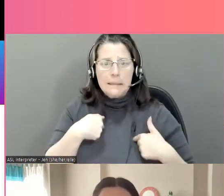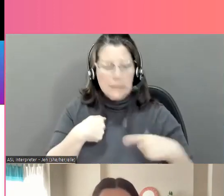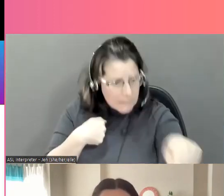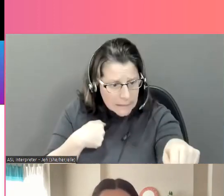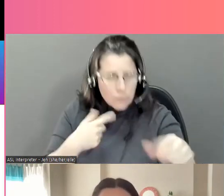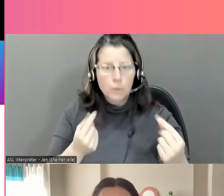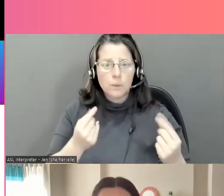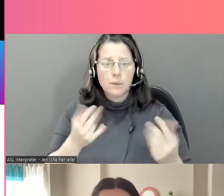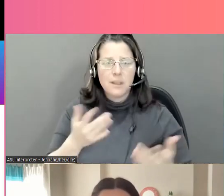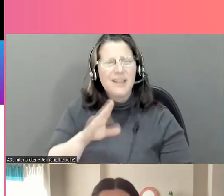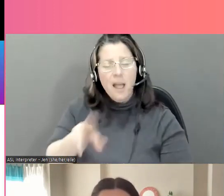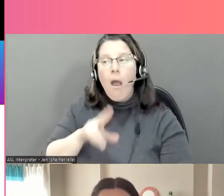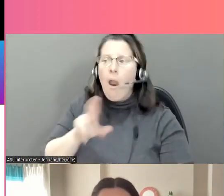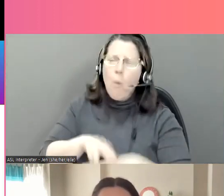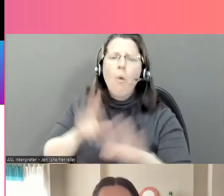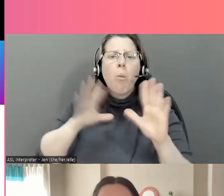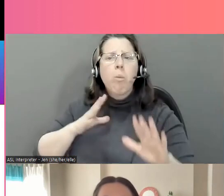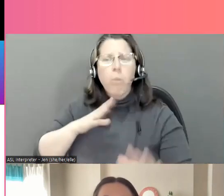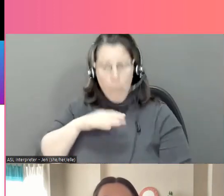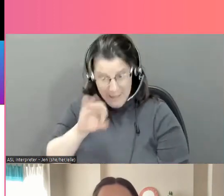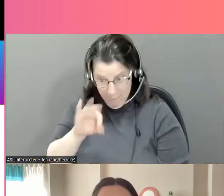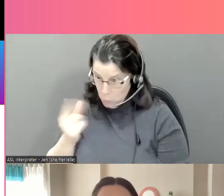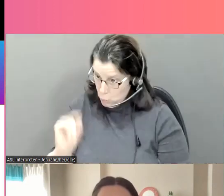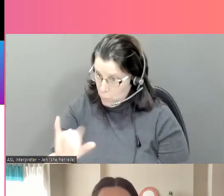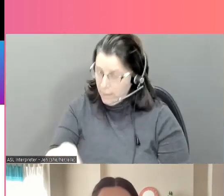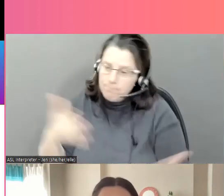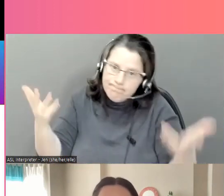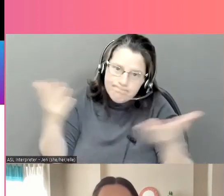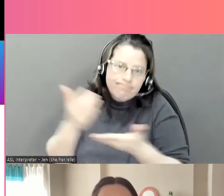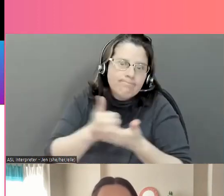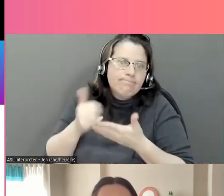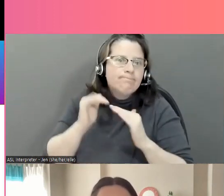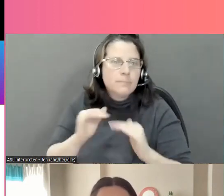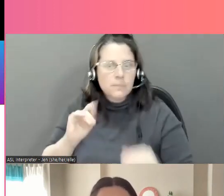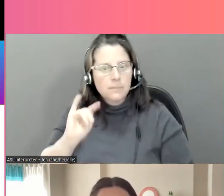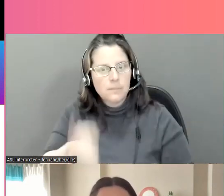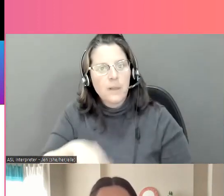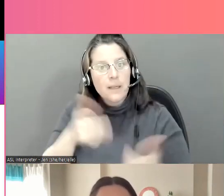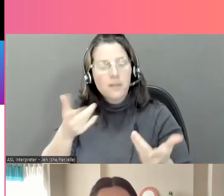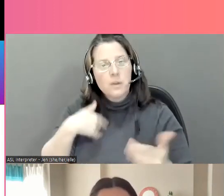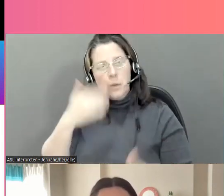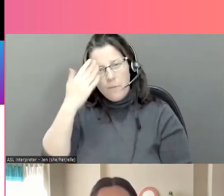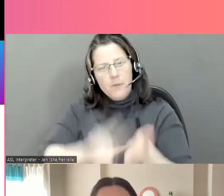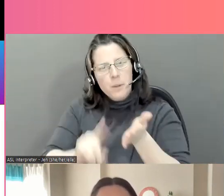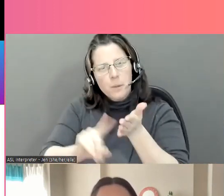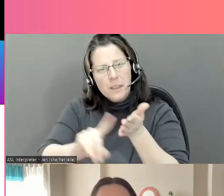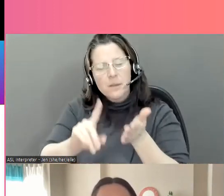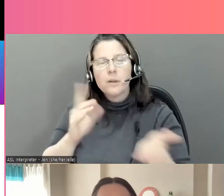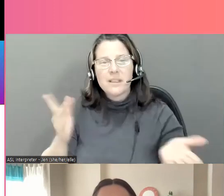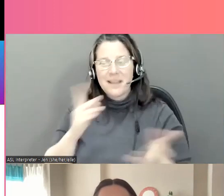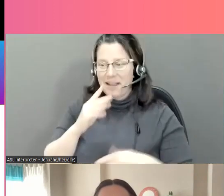potentielle, plutôt que de comprendre ce qui se passe derrière et d'empêcher les vrais auteurs.